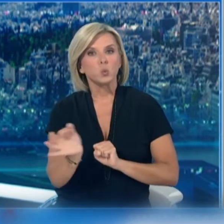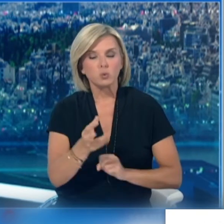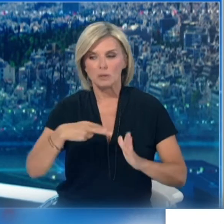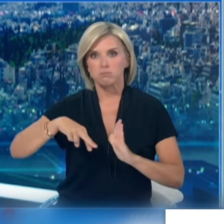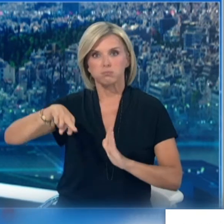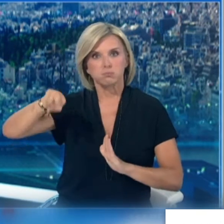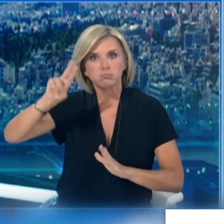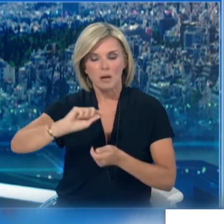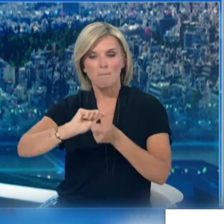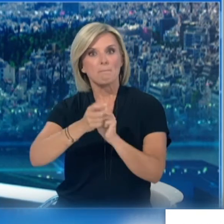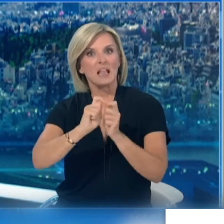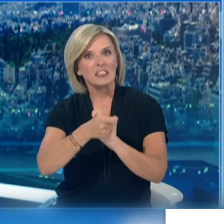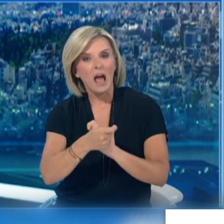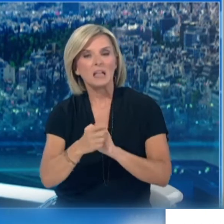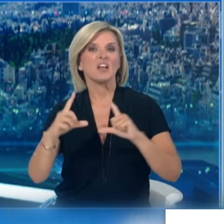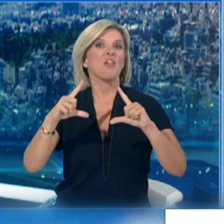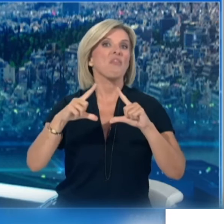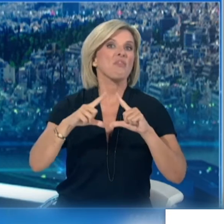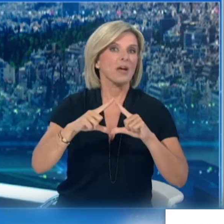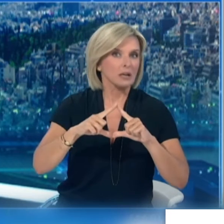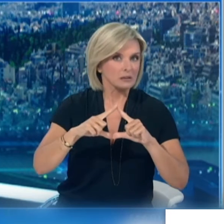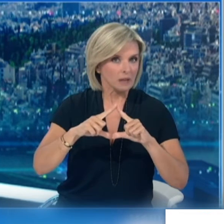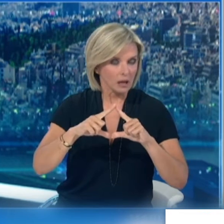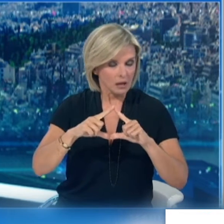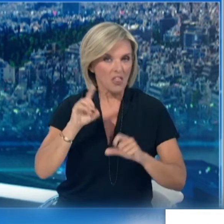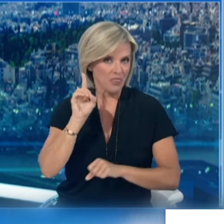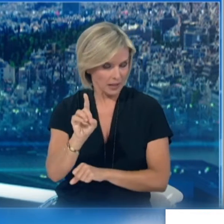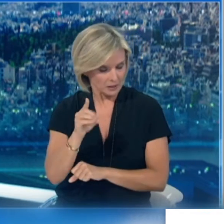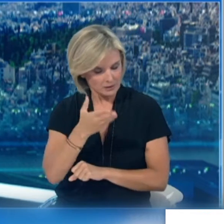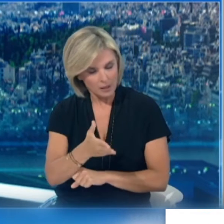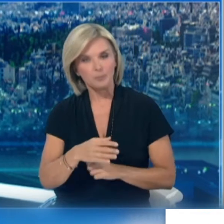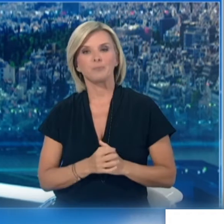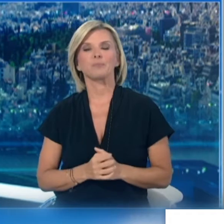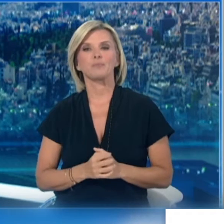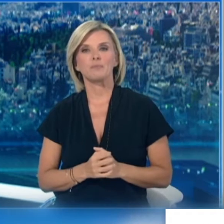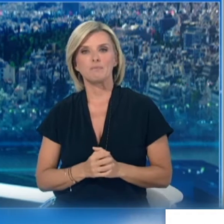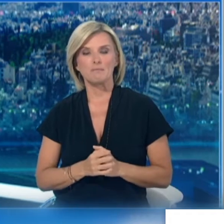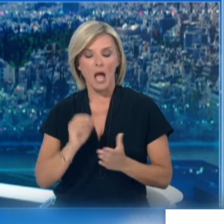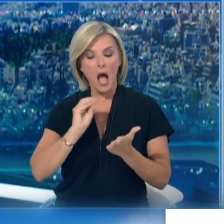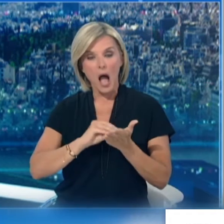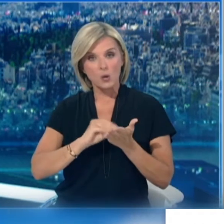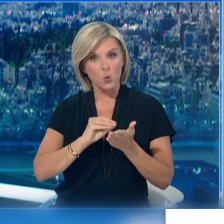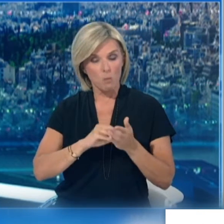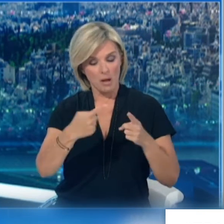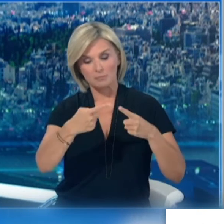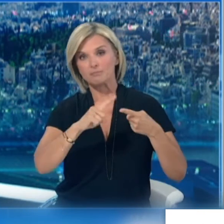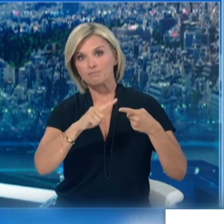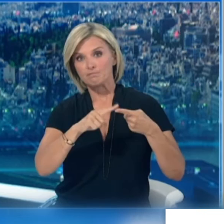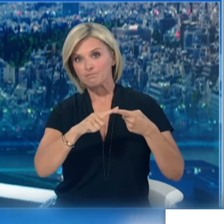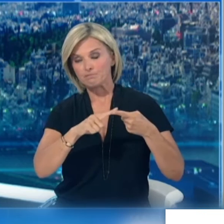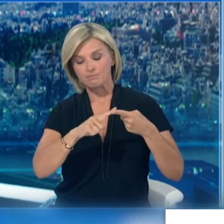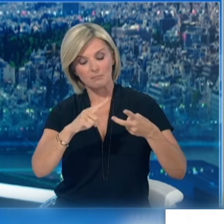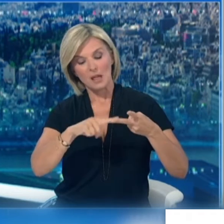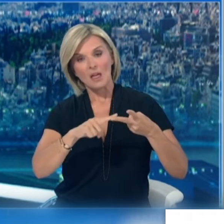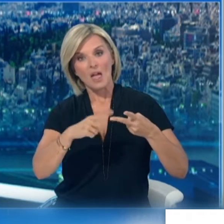διασπορά της μετάλλαξης ΔΕΛΤΑ λαμβάνοντας υπόψη και τη διαθεσιμότητα βεβαίως